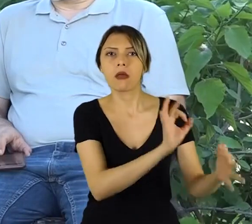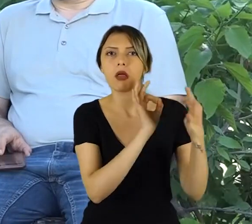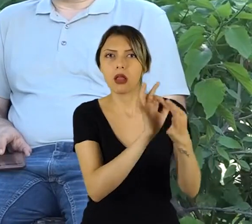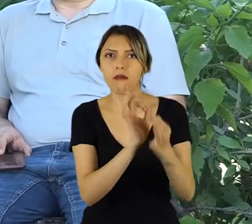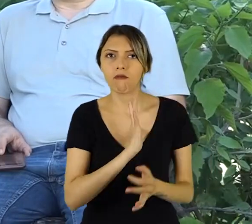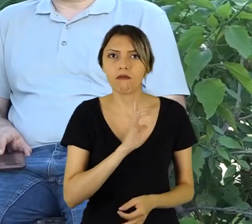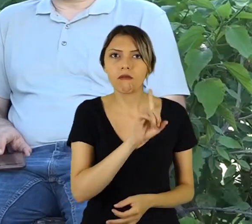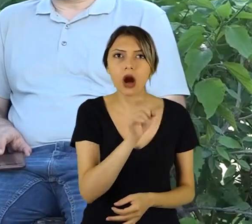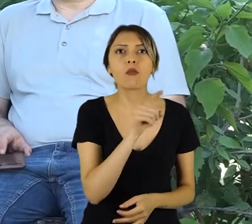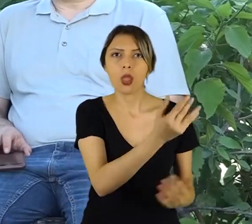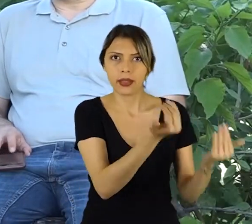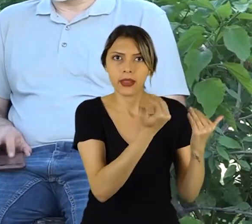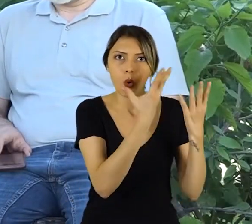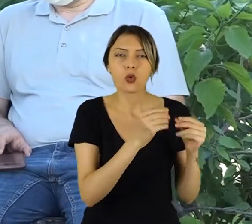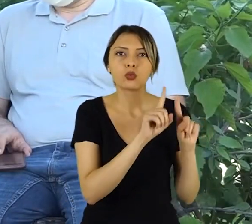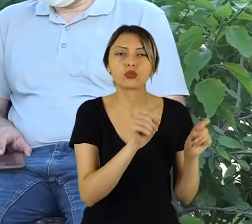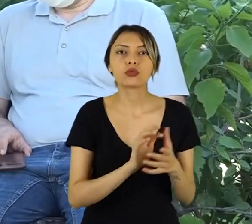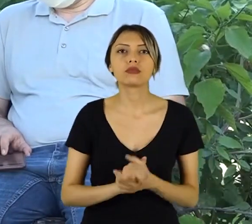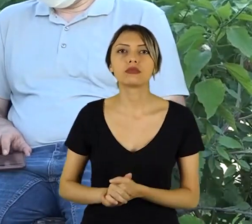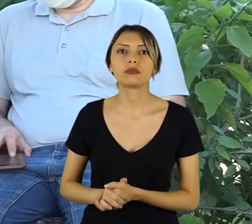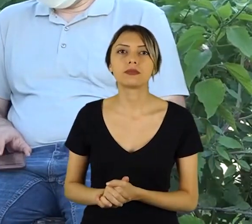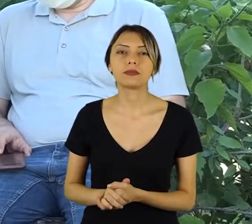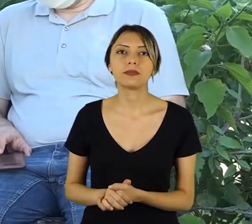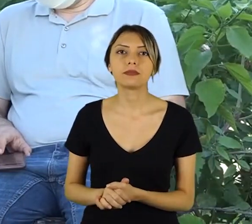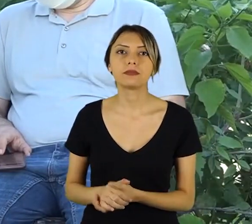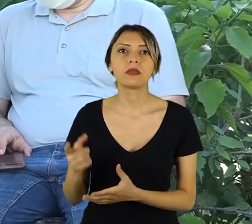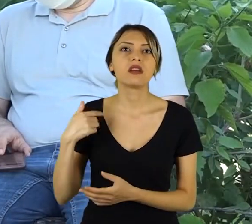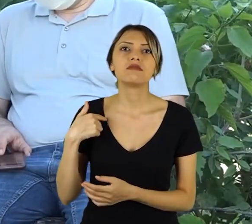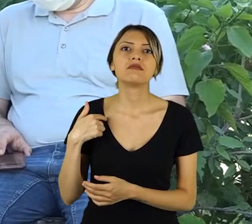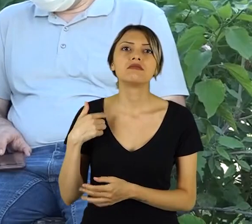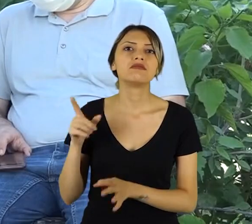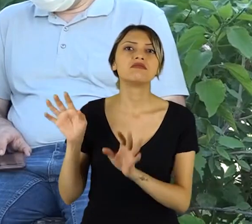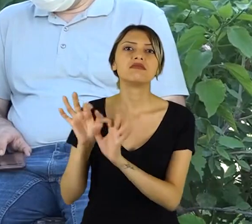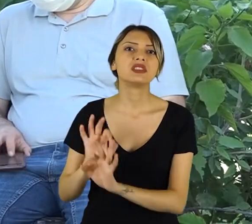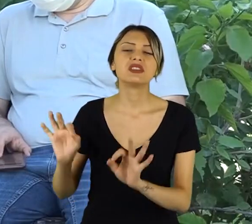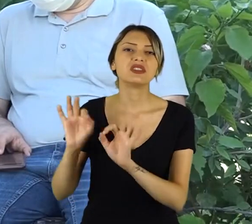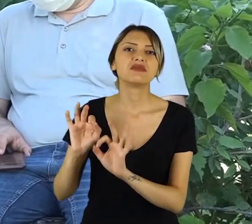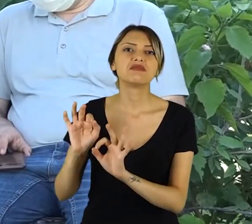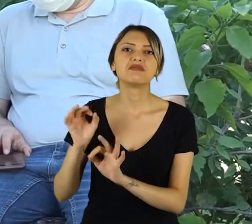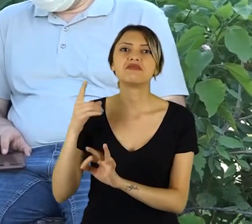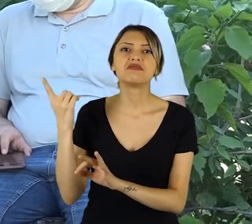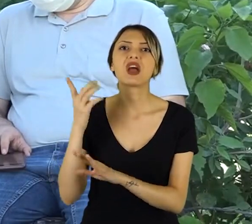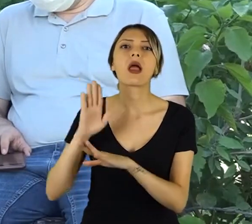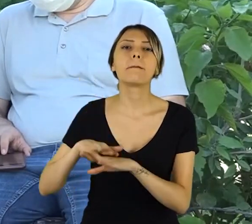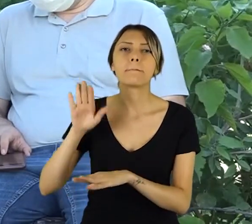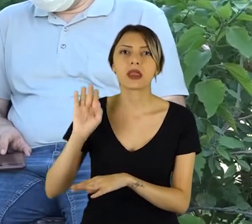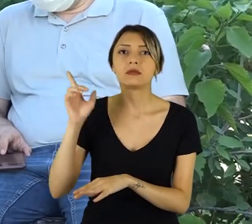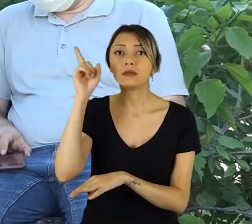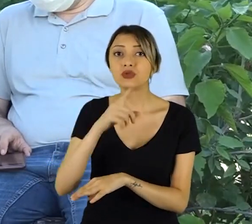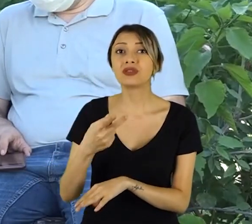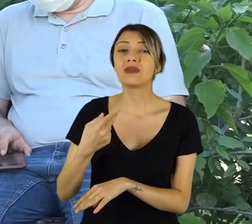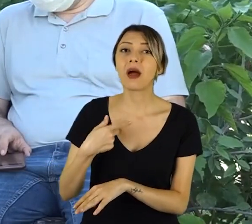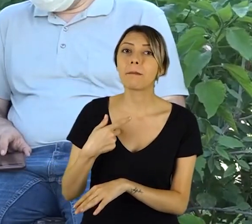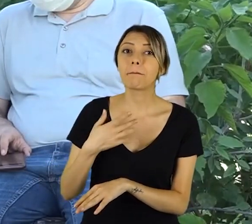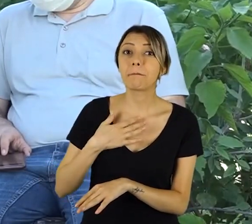kurdunuz mu? Onlardan bir destek aldınız mı? Ben yapmadım arkadaşıma onu. Çünkü neden? Benden daha kötü durumda olan